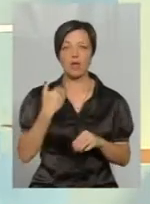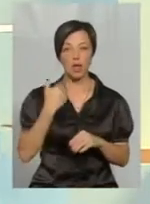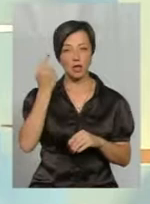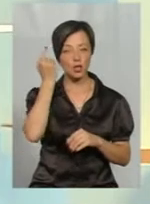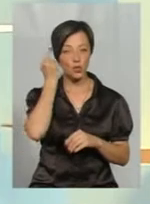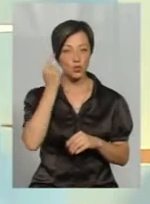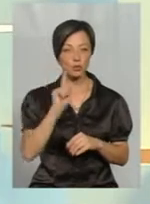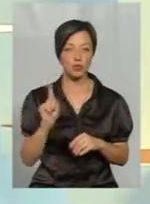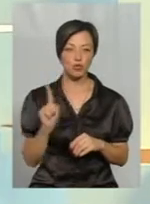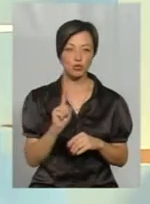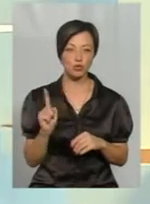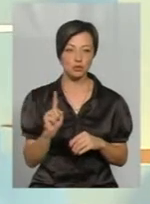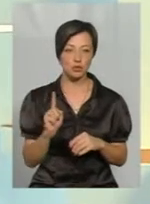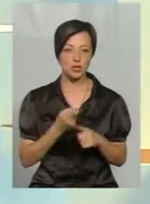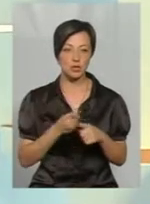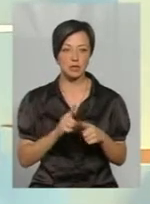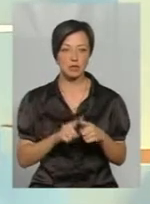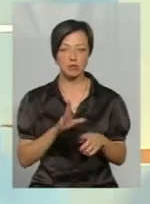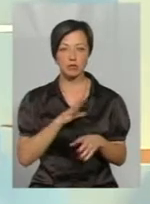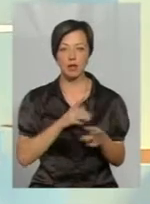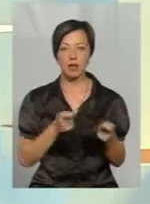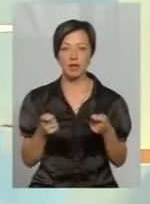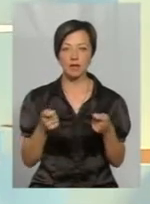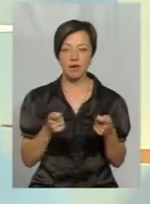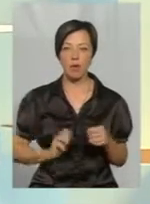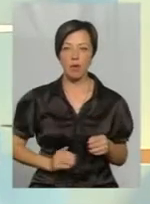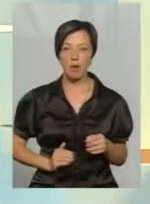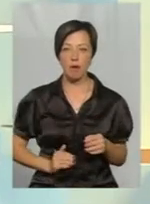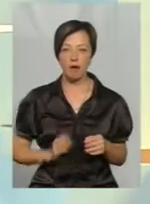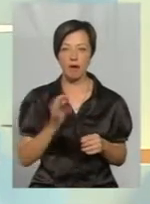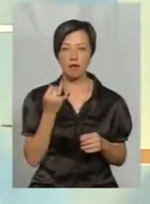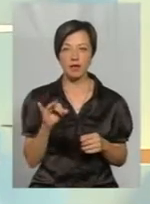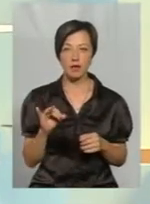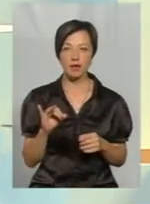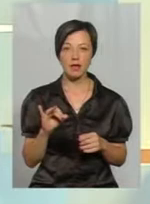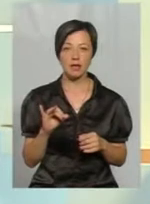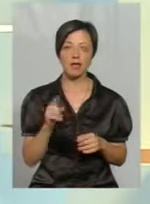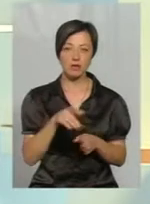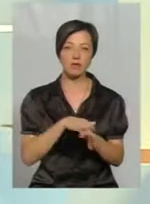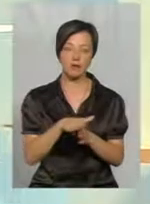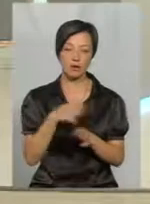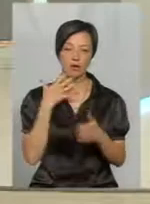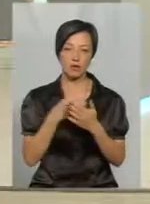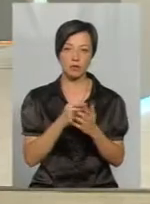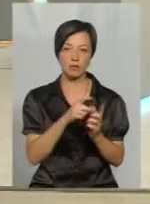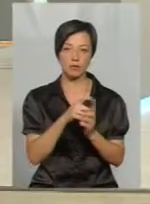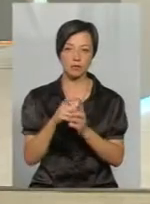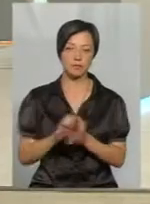що це були керівники компаній і вони дотримують слово-слова.